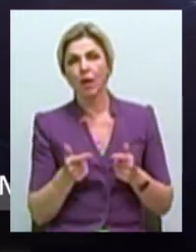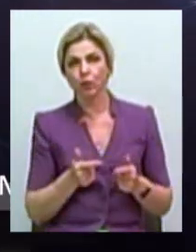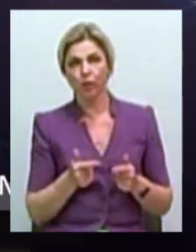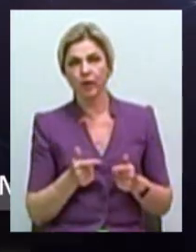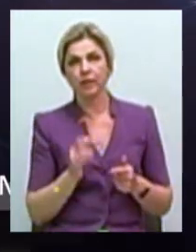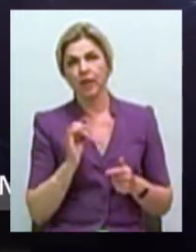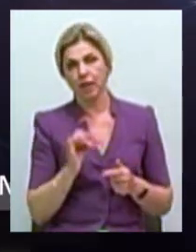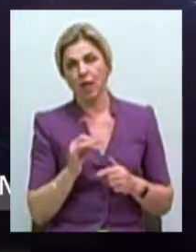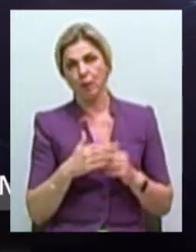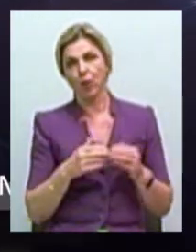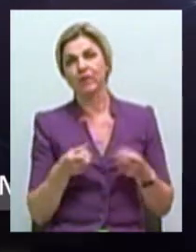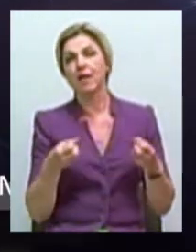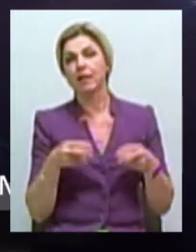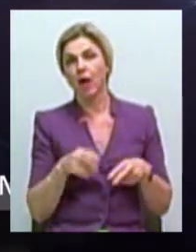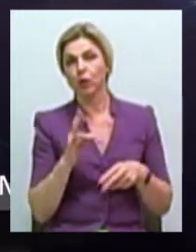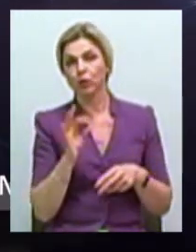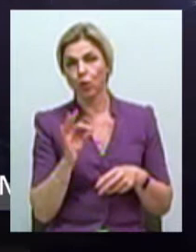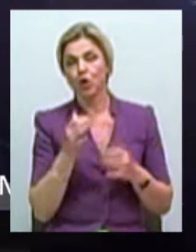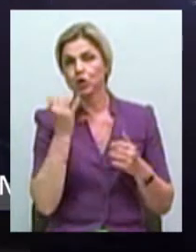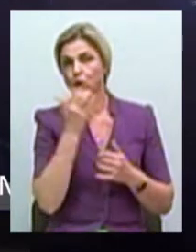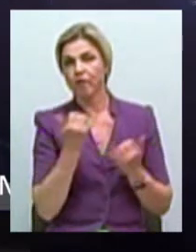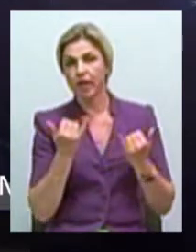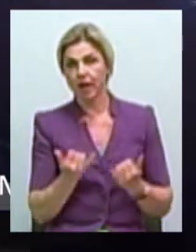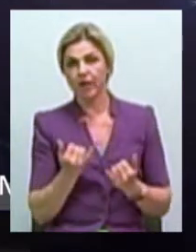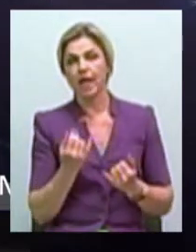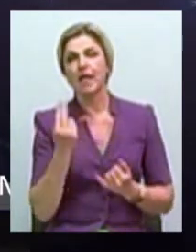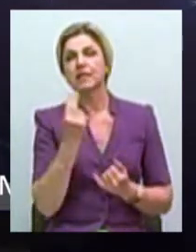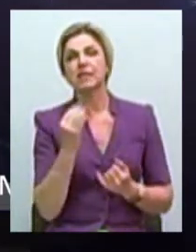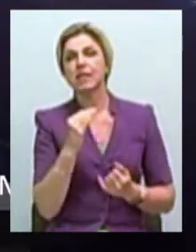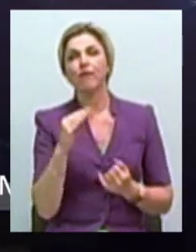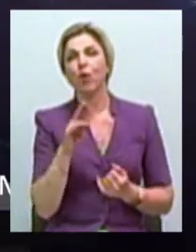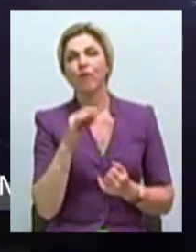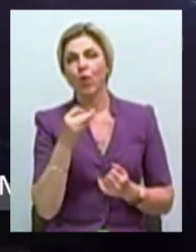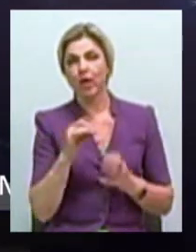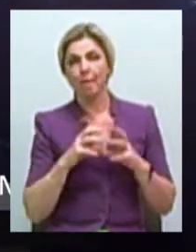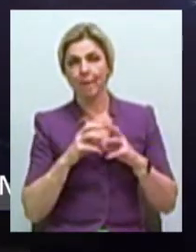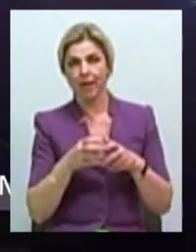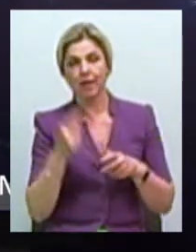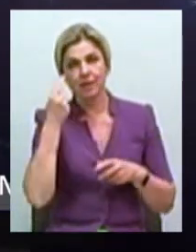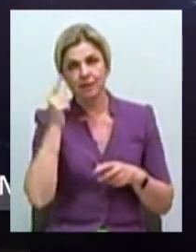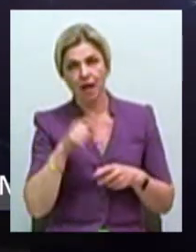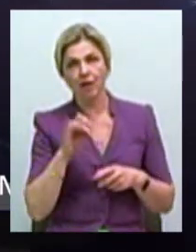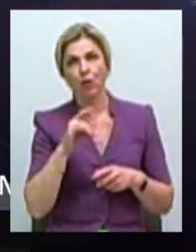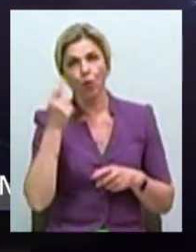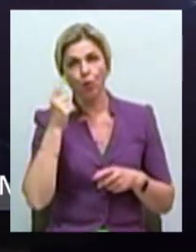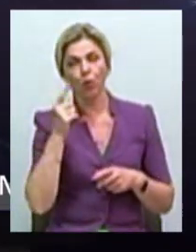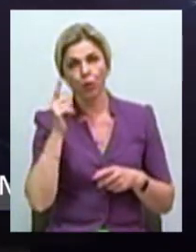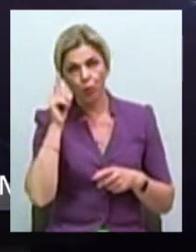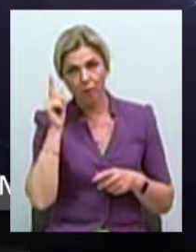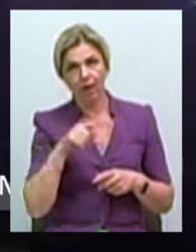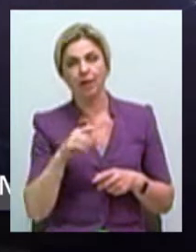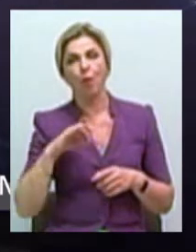і професіональні. В современному цифровому мірі знання і уміння пользоваться